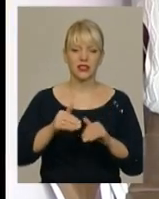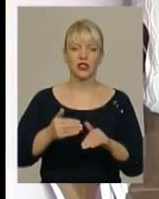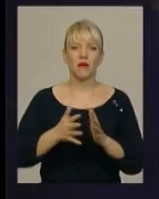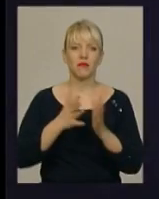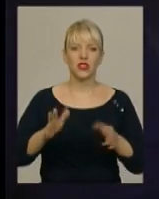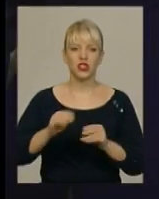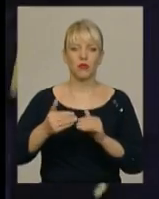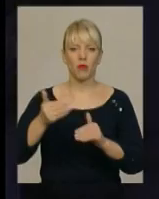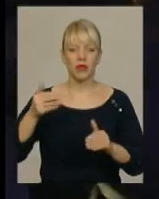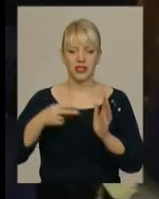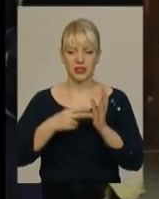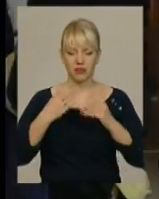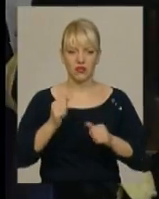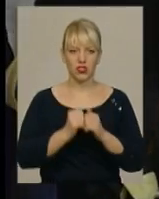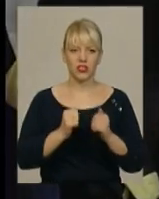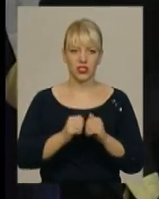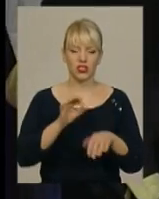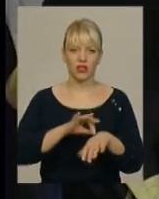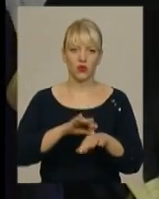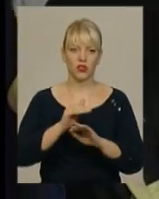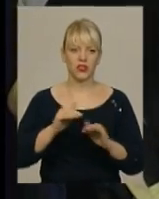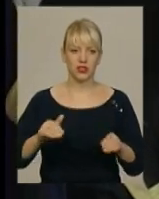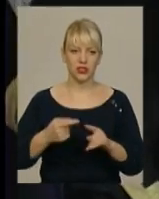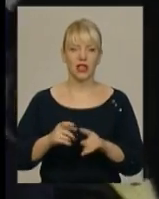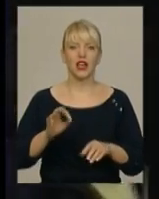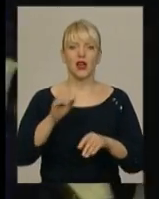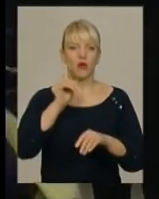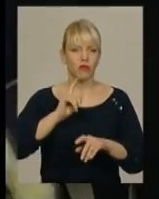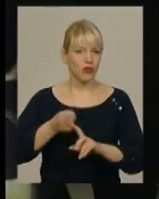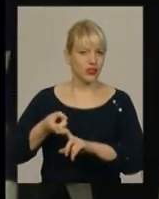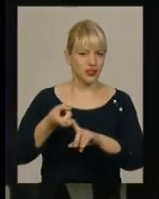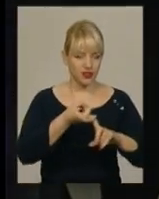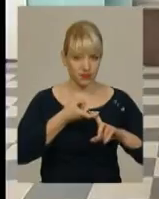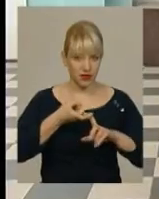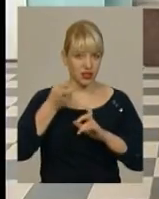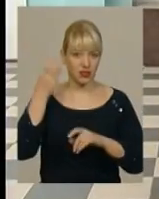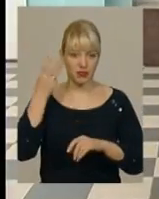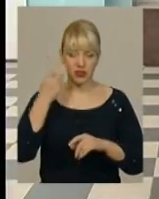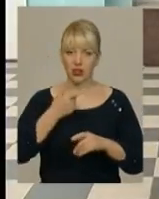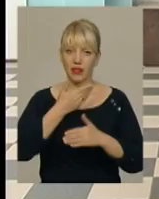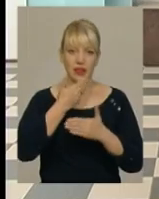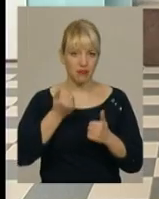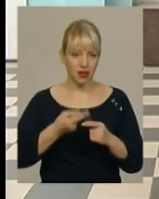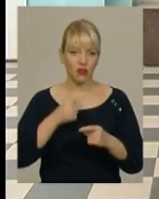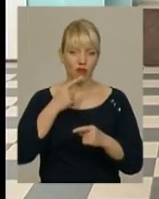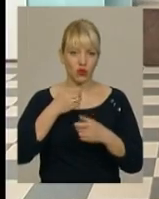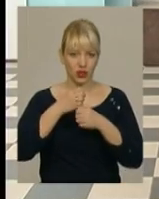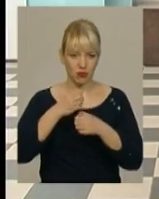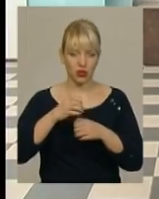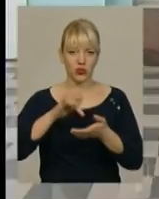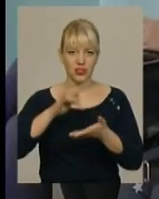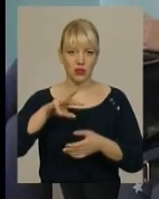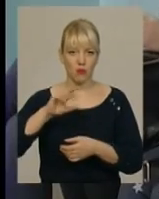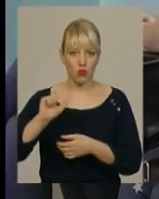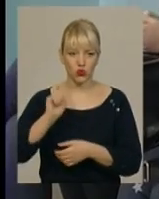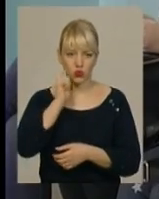Найчастіше хворіють діти. Епідемічний поріг Хмельниччина поки не перетнула, кажуть в обласному лабораторному центрі МОЗ України. Зараз на